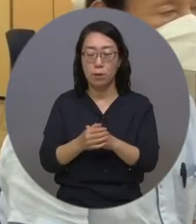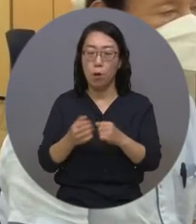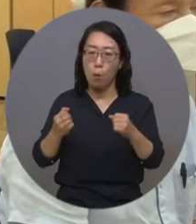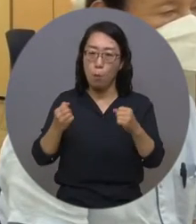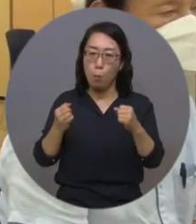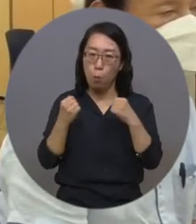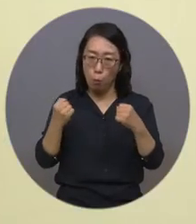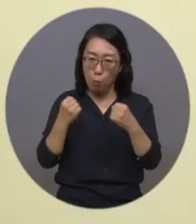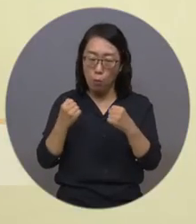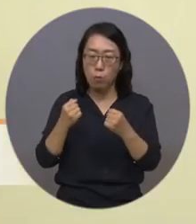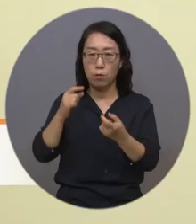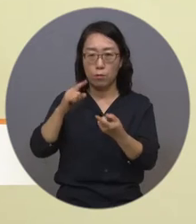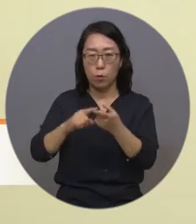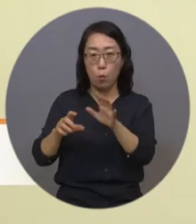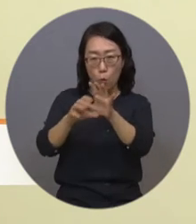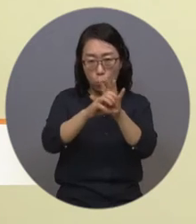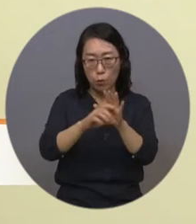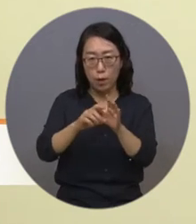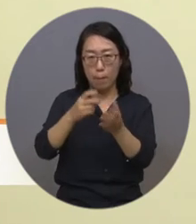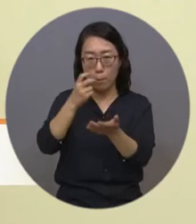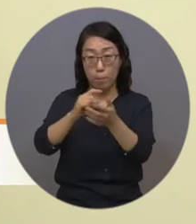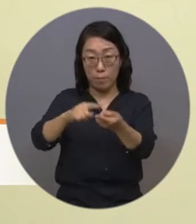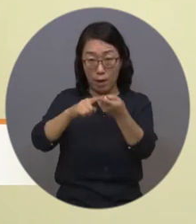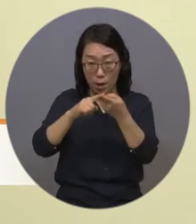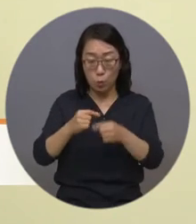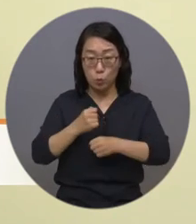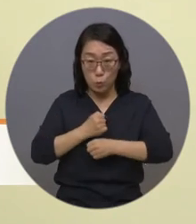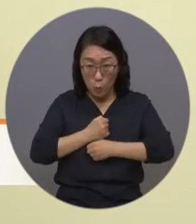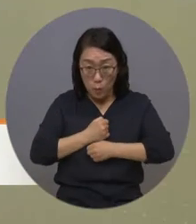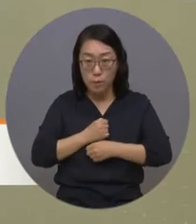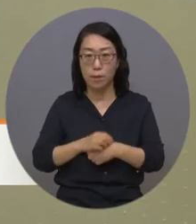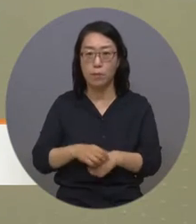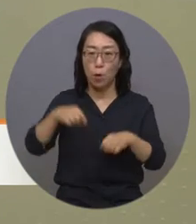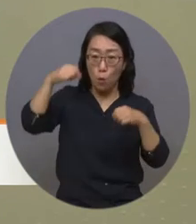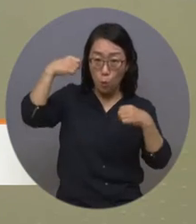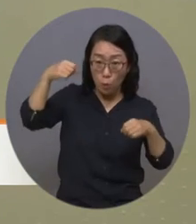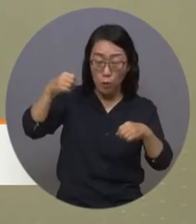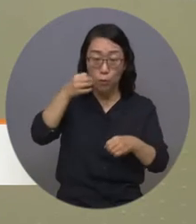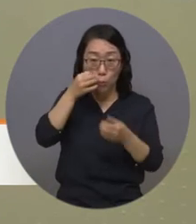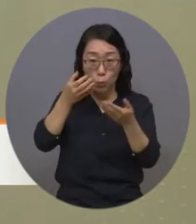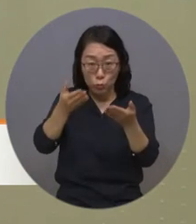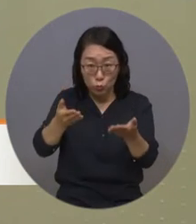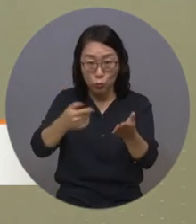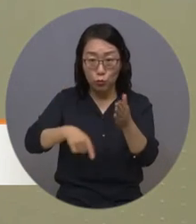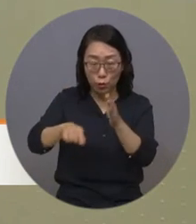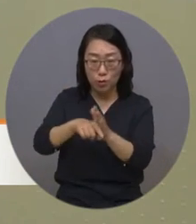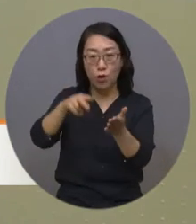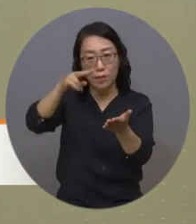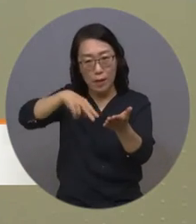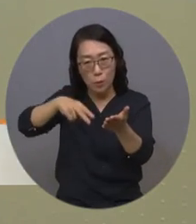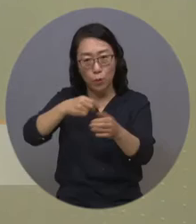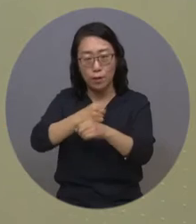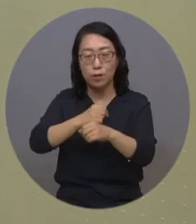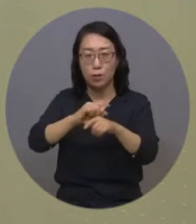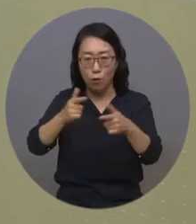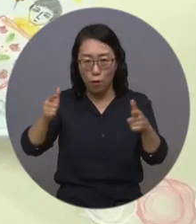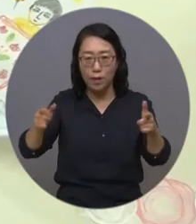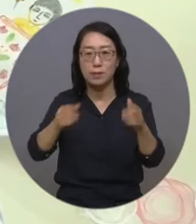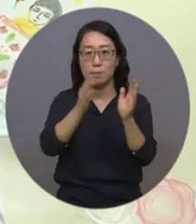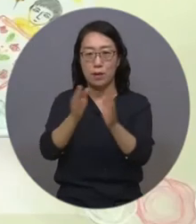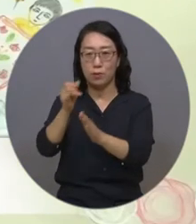방역지침을 준수하며 자서전에 참여한 어르신들의 축하공연과 자서전 낭독회 등 자체로운 프로그램을 진행했습니다.